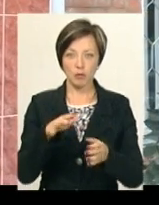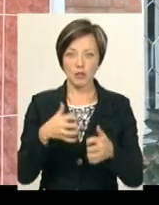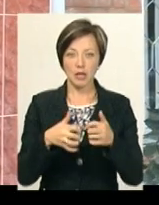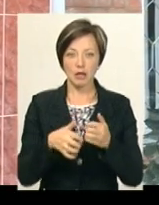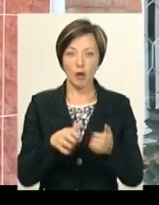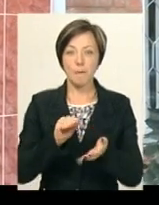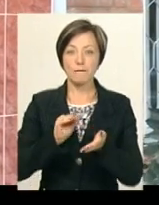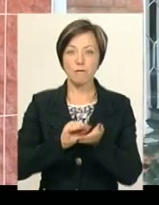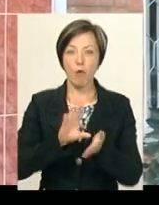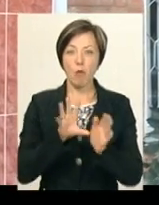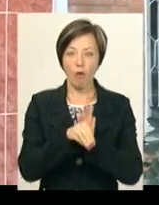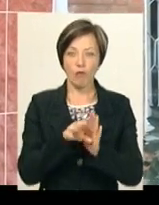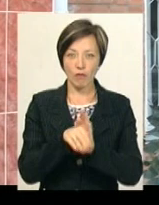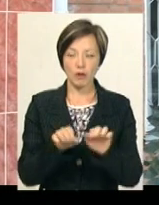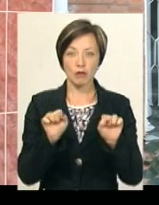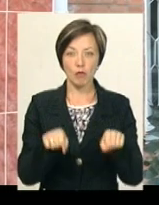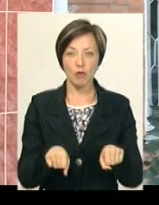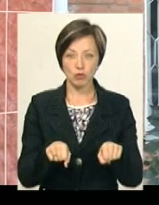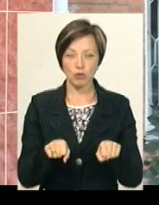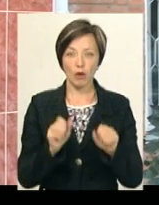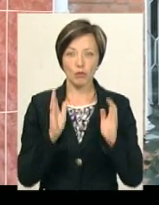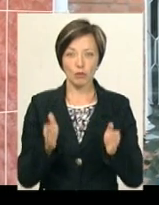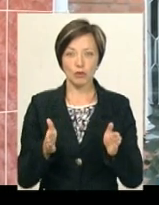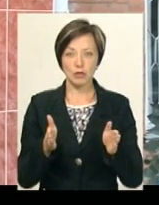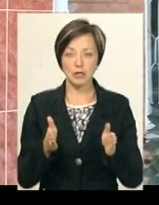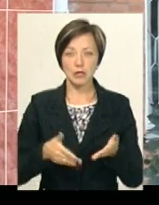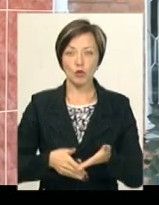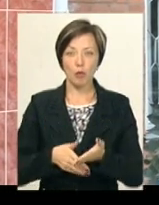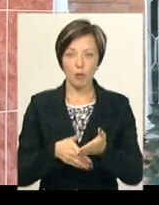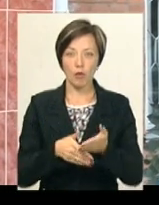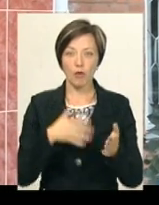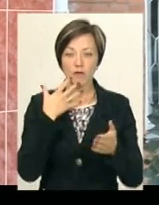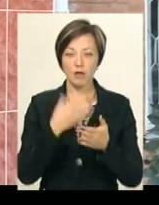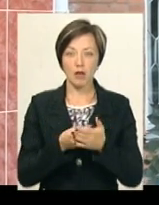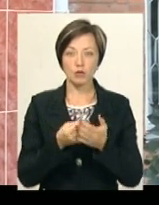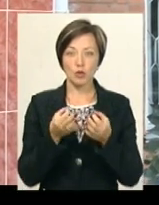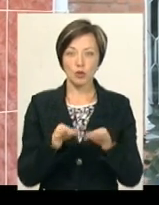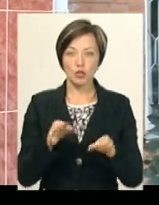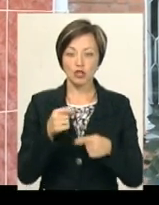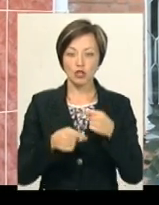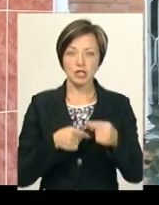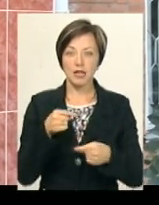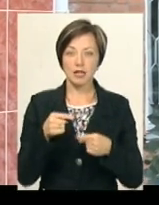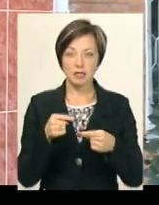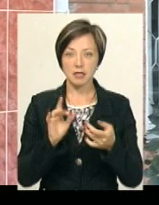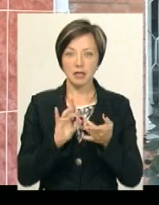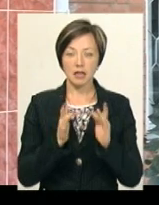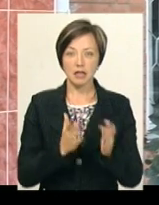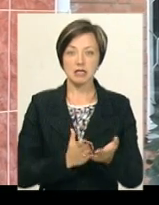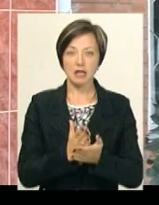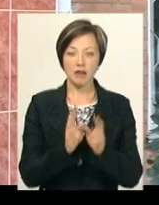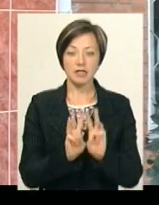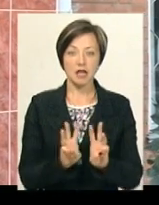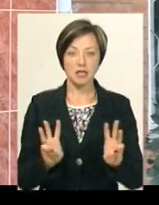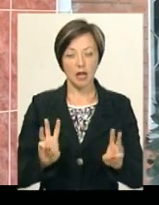Поповнювати їх можна буде за допомогою власного доступу через веб-сервіс на